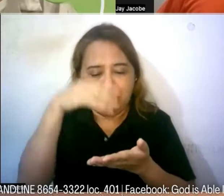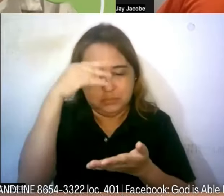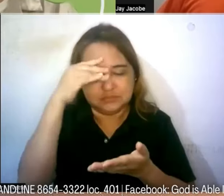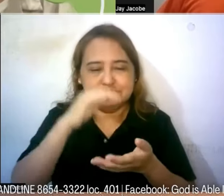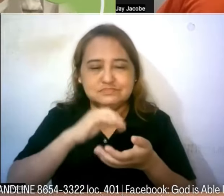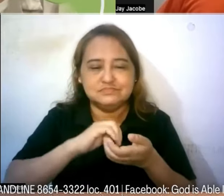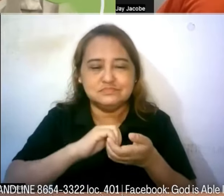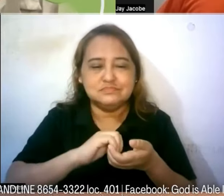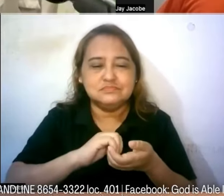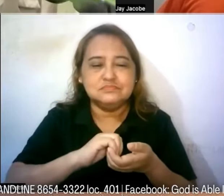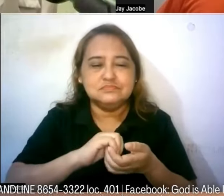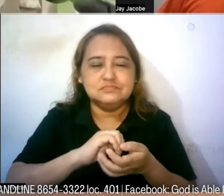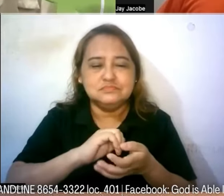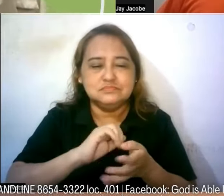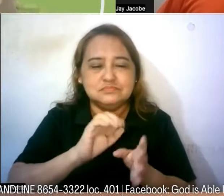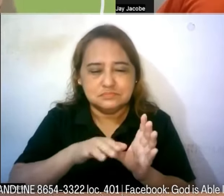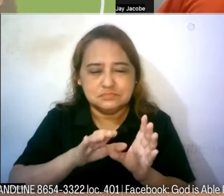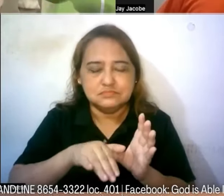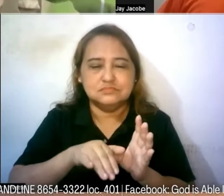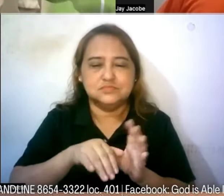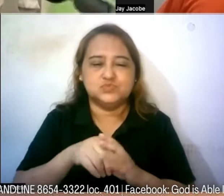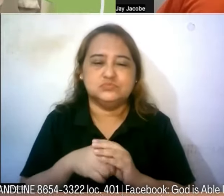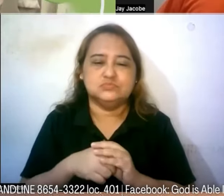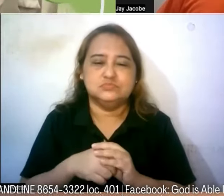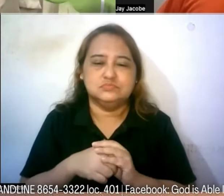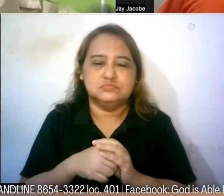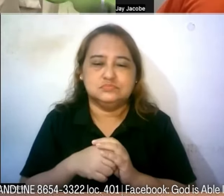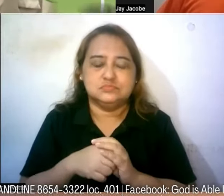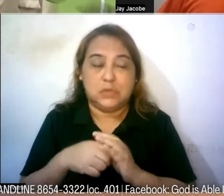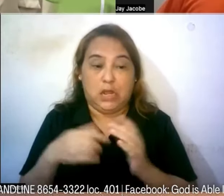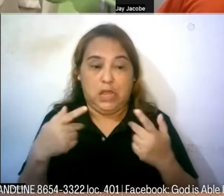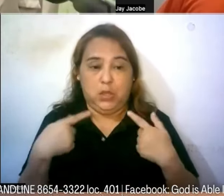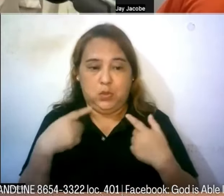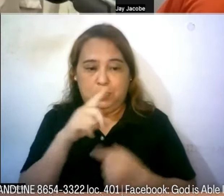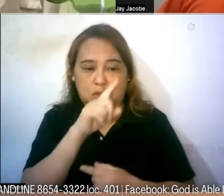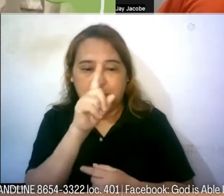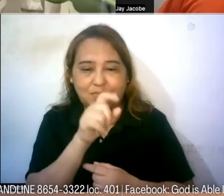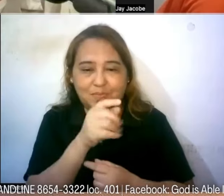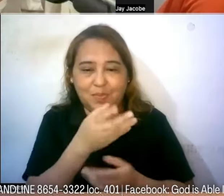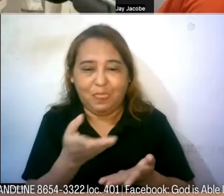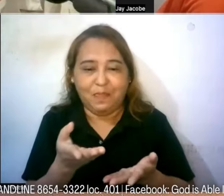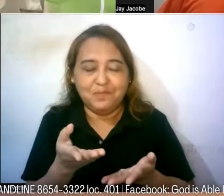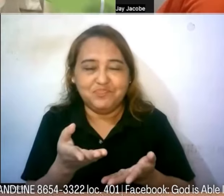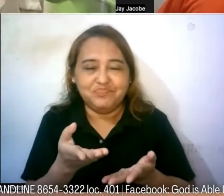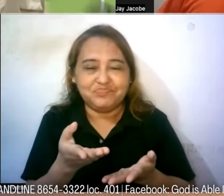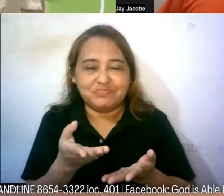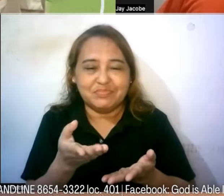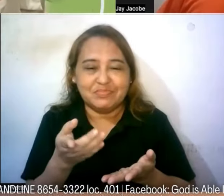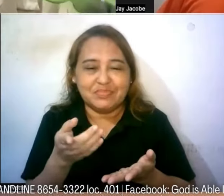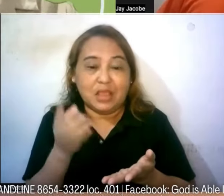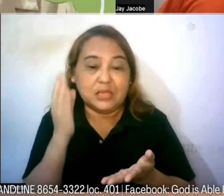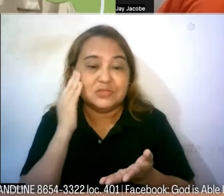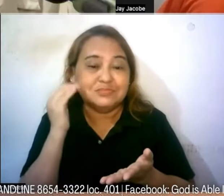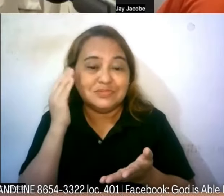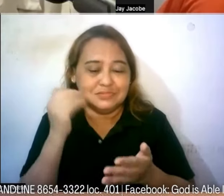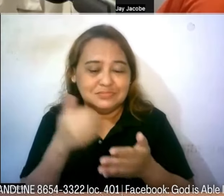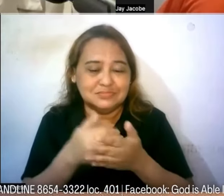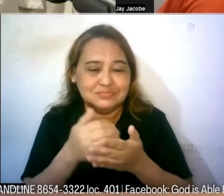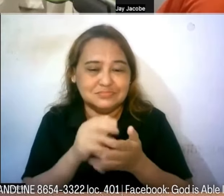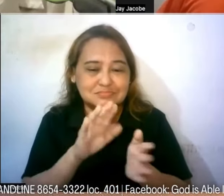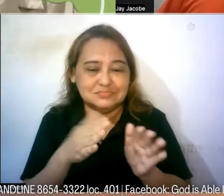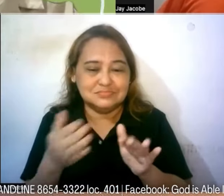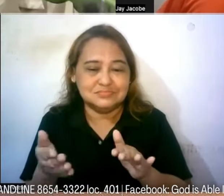ng bawat isa Pastor J matanong ko lang ngayon na talagang dinaan ka ni Lord sa kapansanan even near death experience